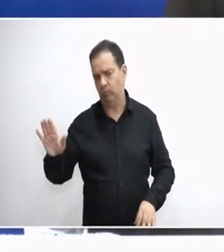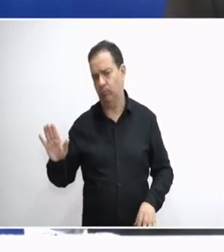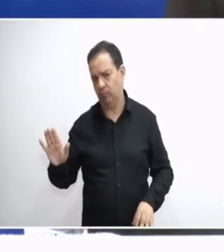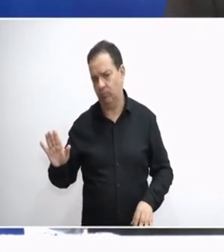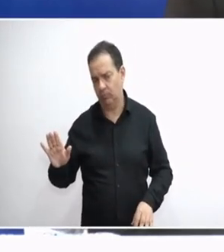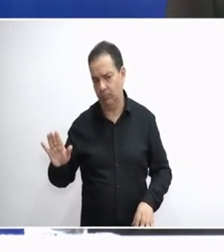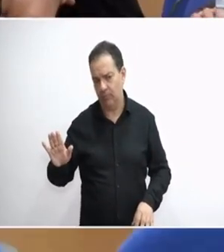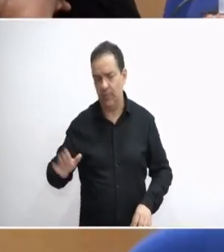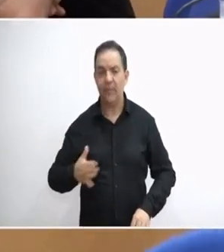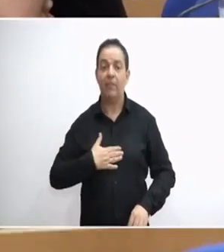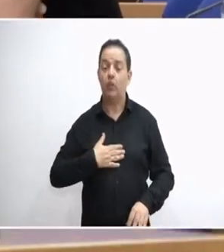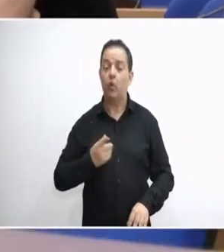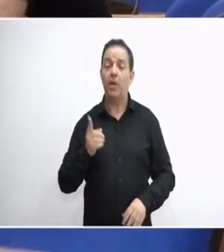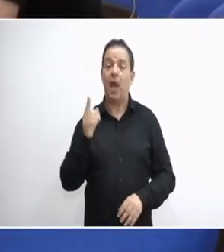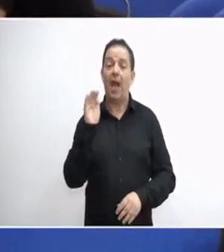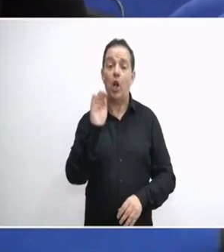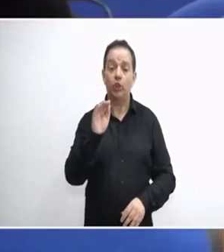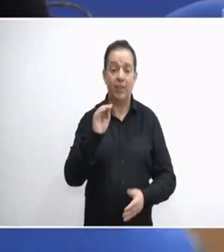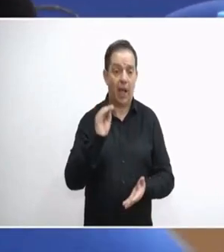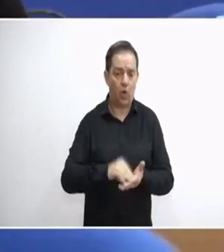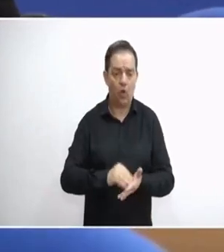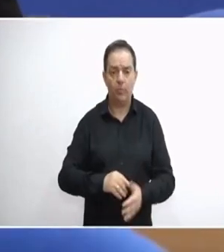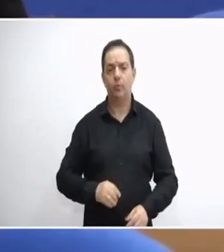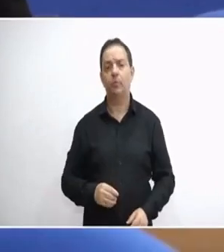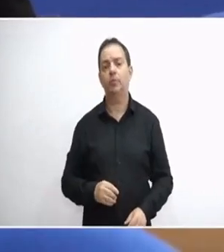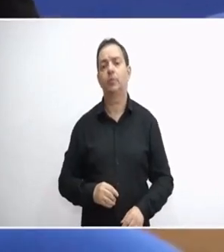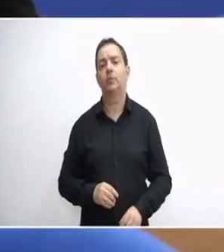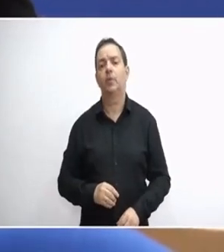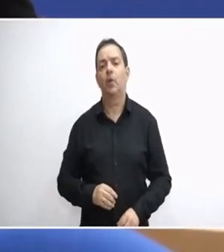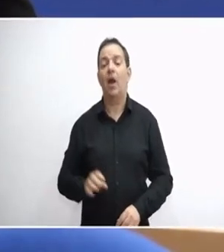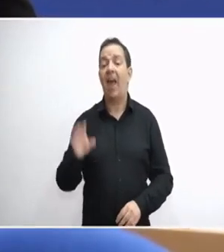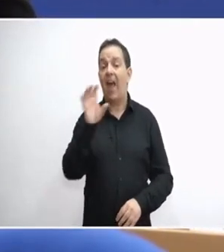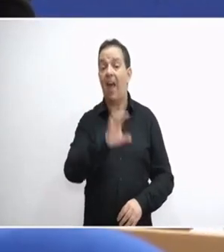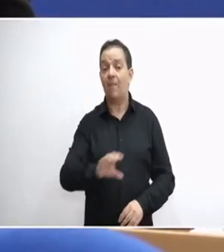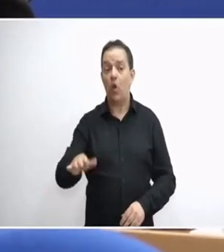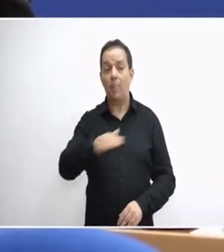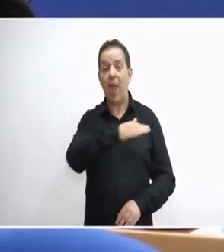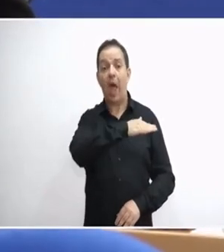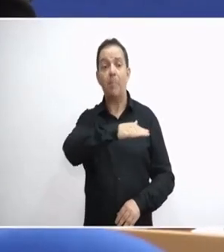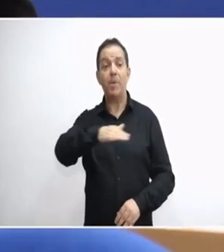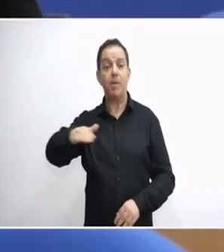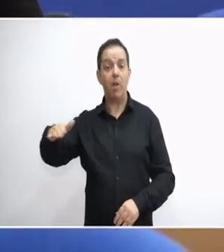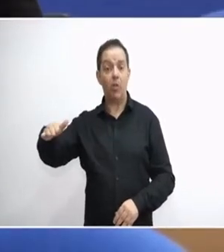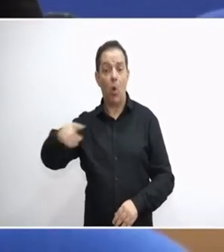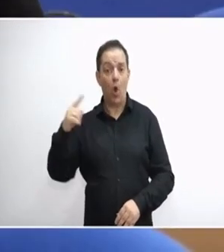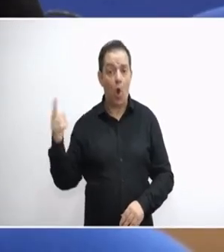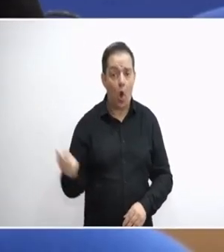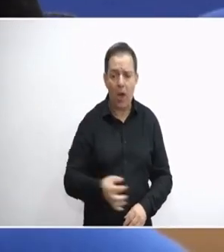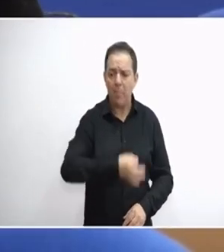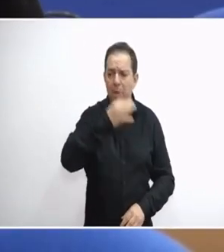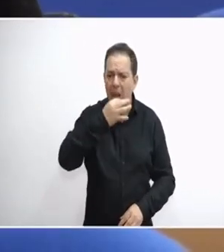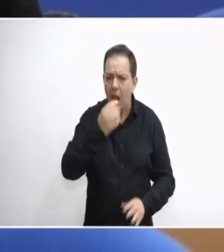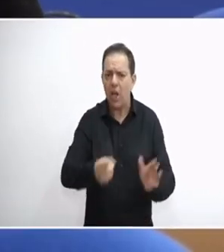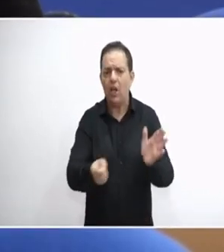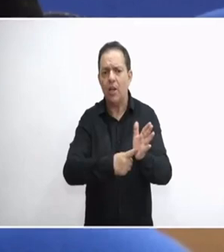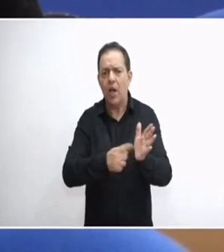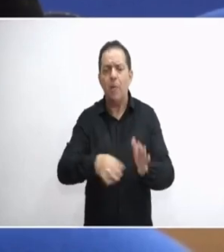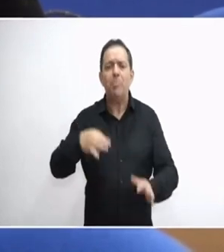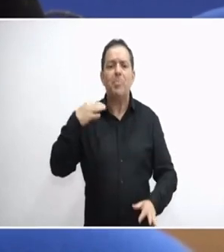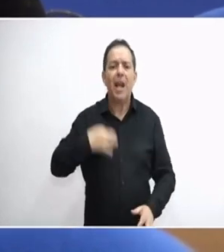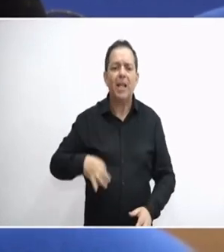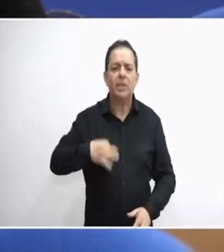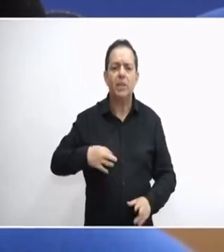Μάλιστα, ευχαριστώ. Μια ακόμα ερώτηση. Σε ευρωπαϊκό επίπεδο, όλοι μιλούν και νομοθετούν για μια πράσινη